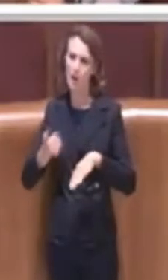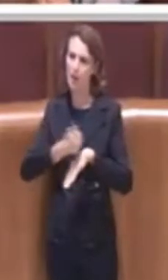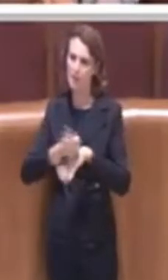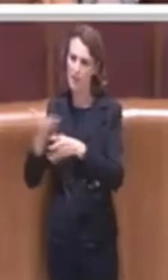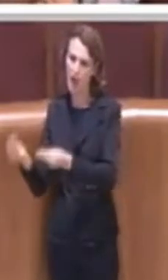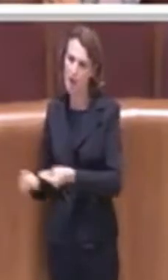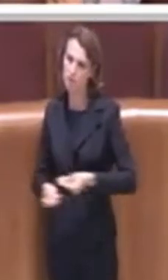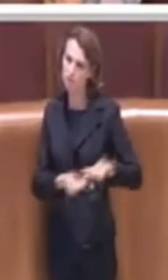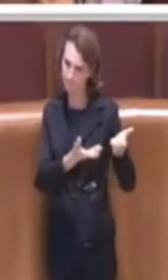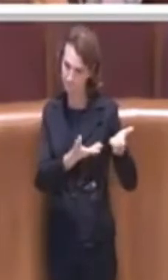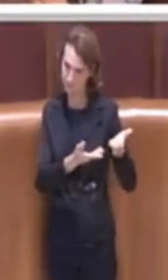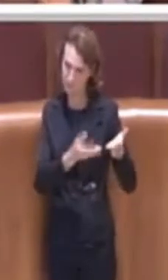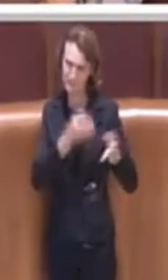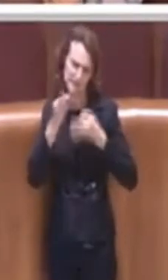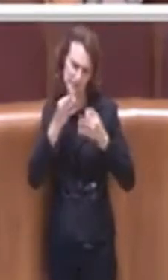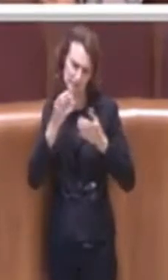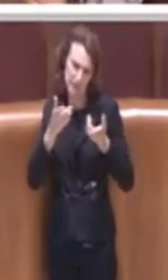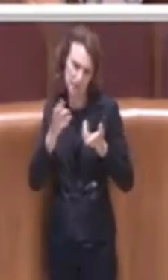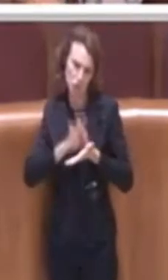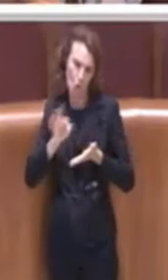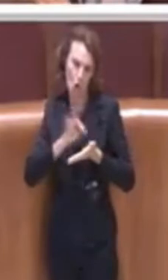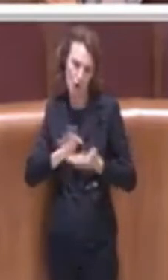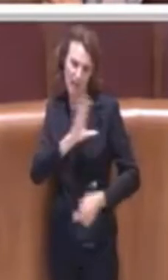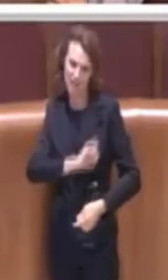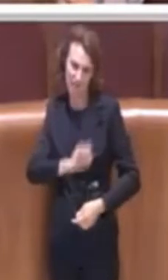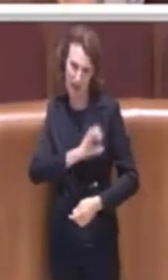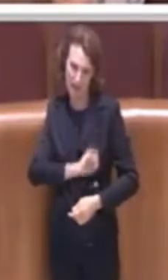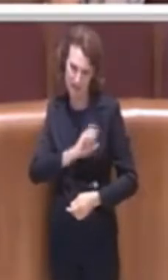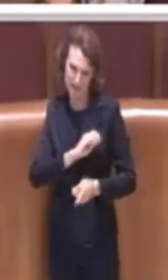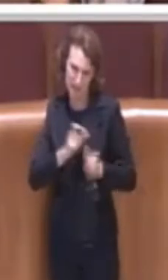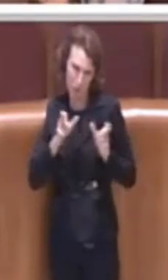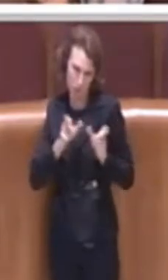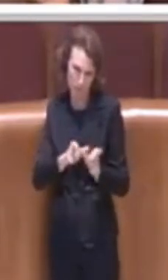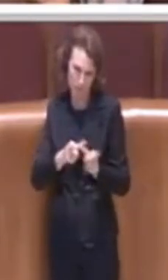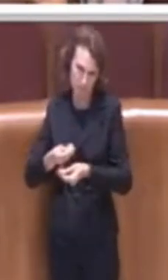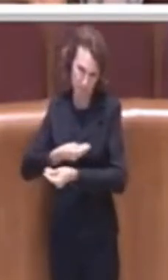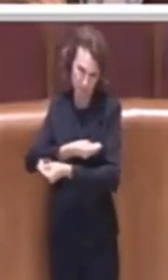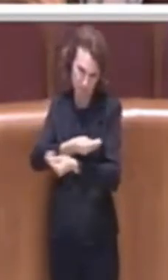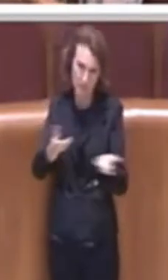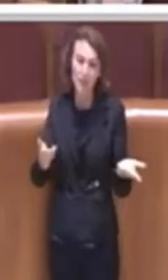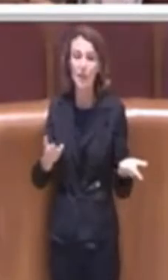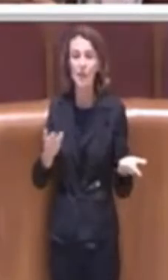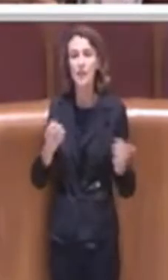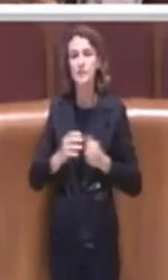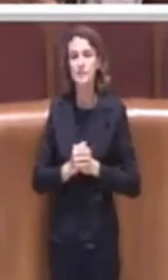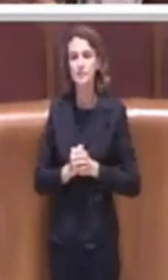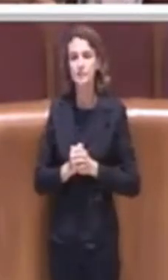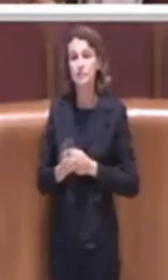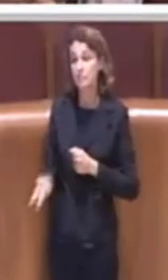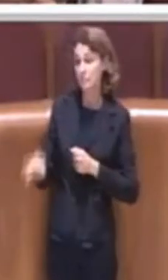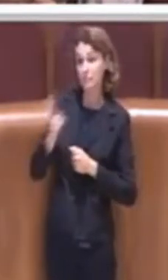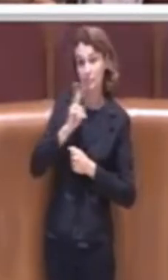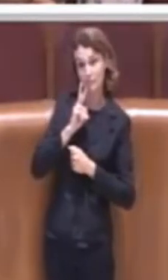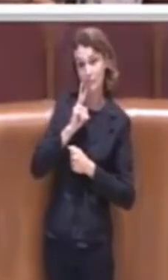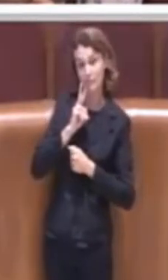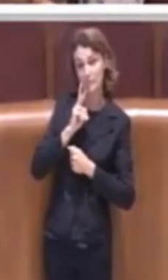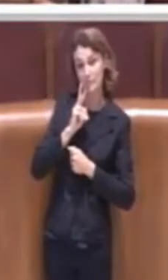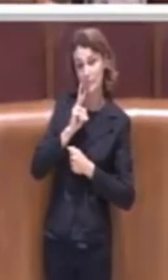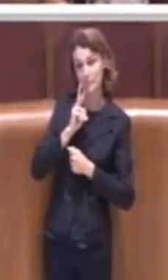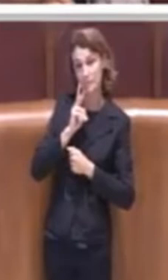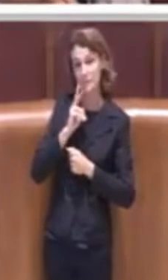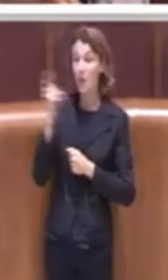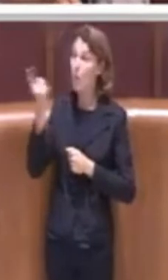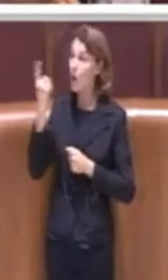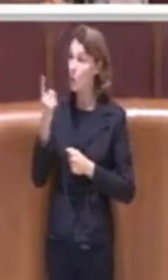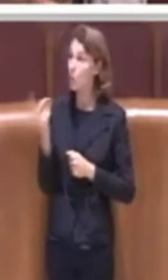quindi le scuole dell'infanzia. Diciamo che di primo acchitto mi sono sentita dire ma noi a